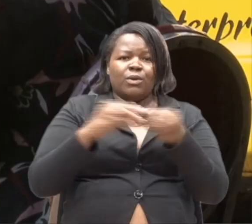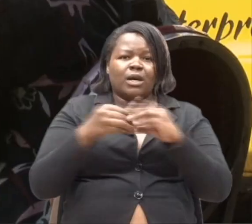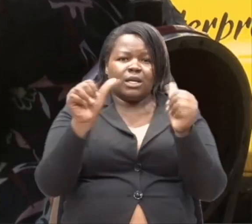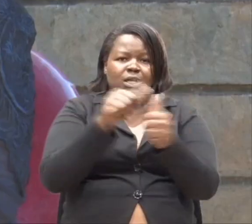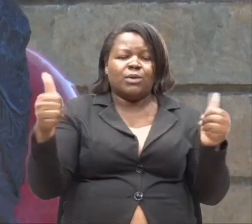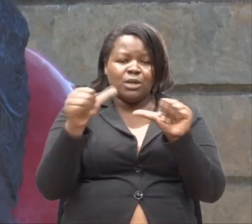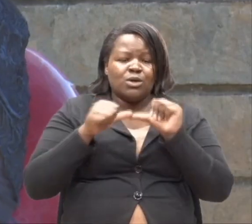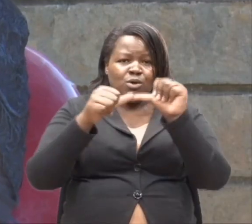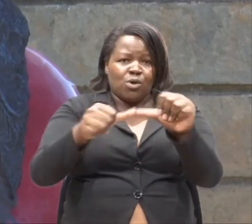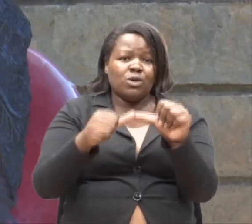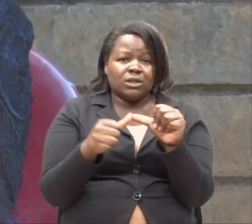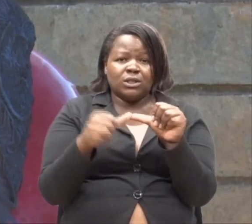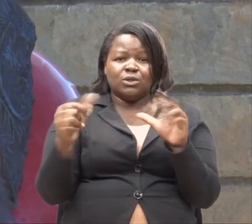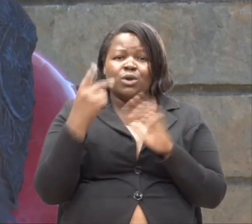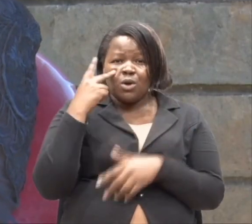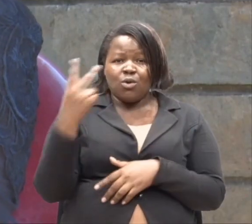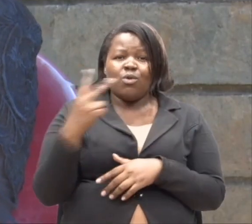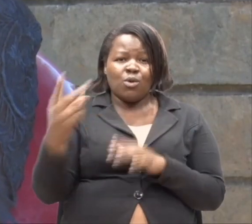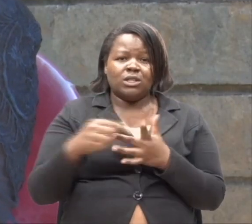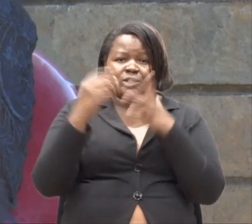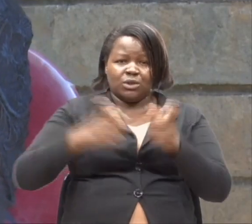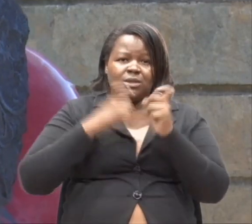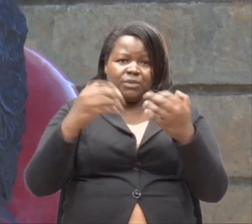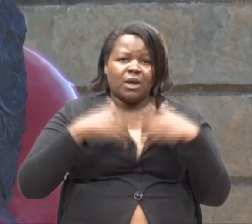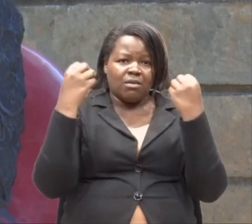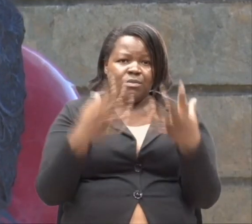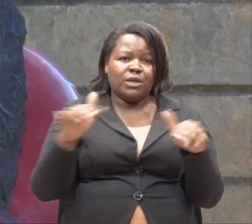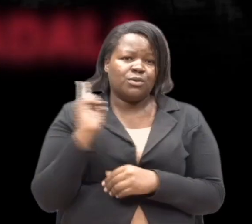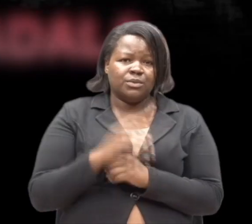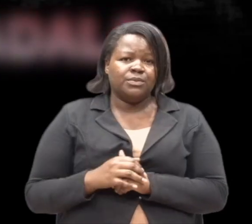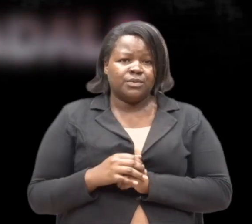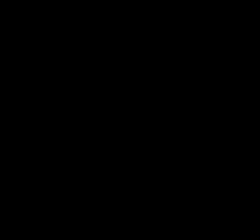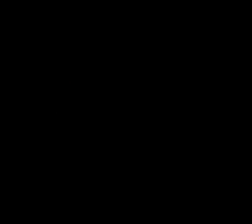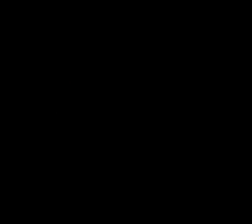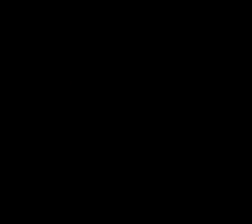pamoja. Zidi kutazama uniquely gifted. Bado sunamengi ambawa na kusubi.